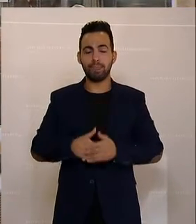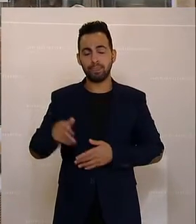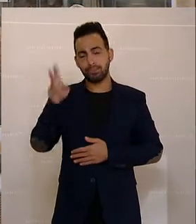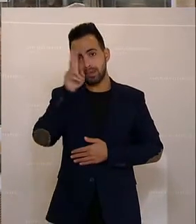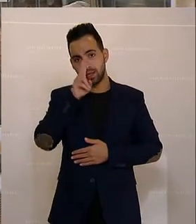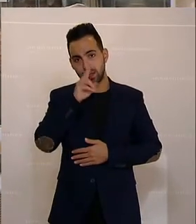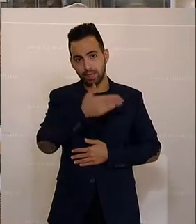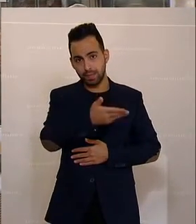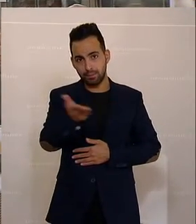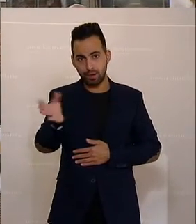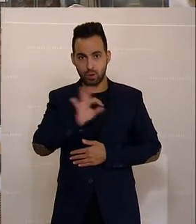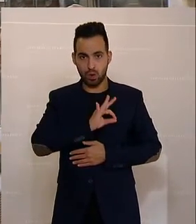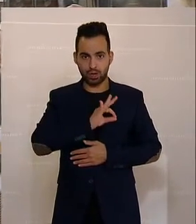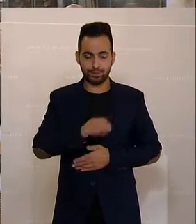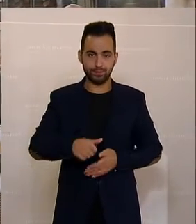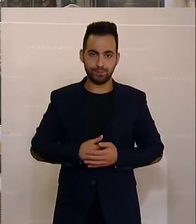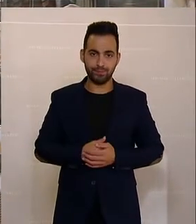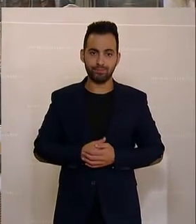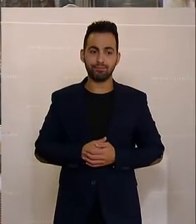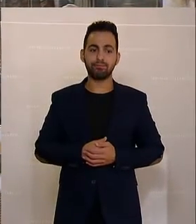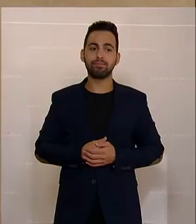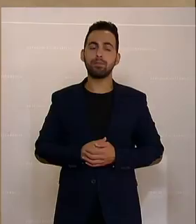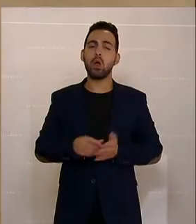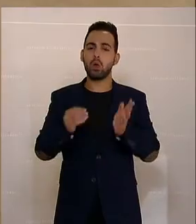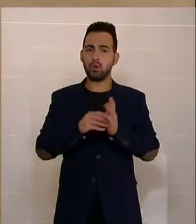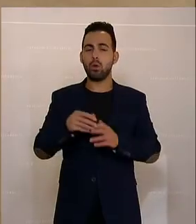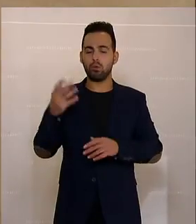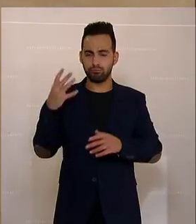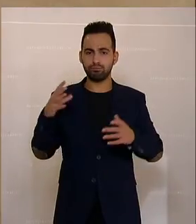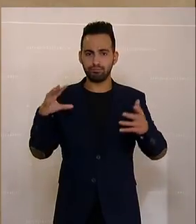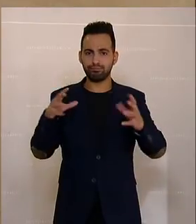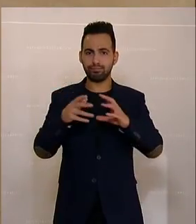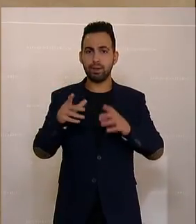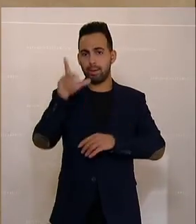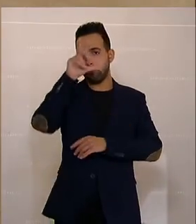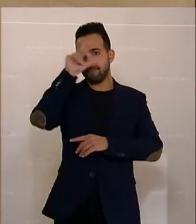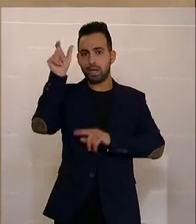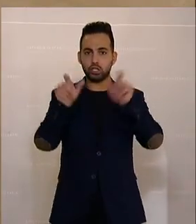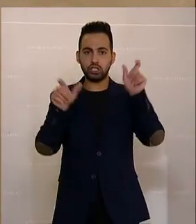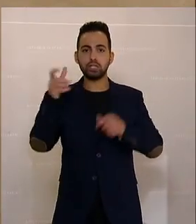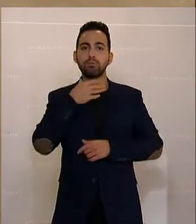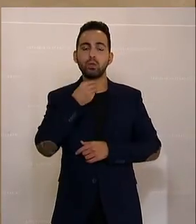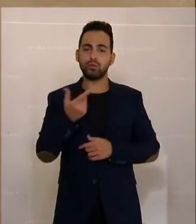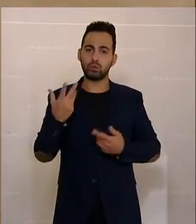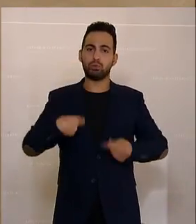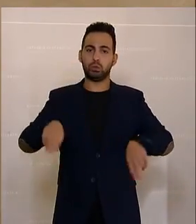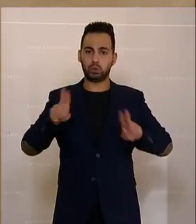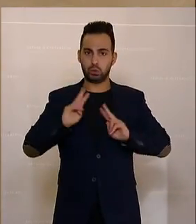Liebe Kolleginnen und Kollegen, lassen Sie mich noch einmal kurz auf die menschlichen Bedürfnisse zurückkommen.